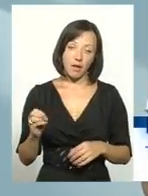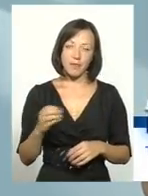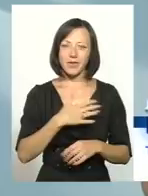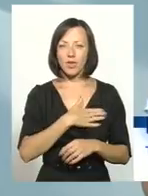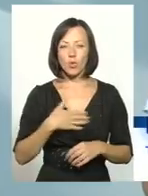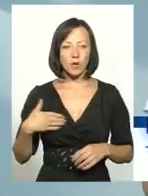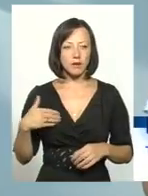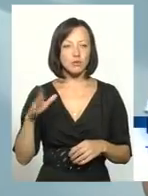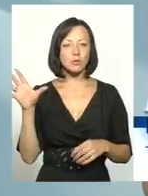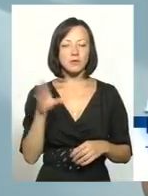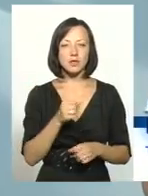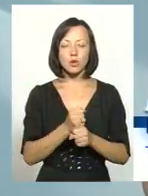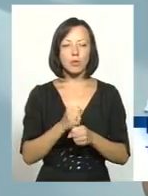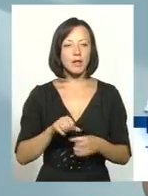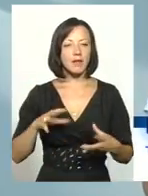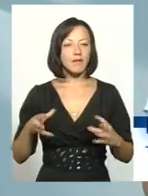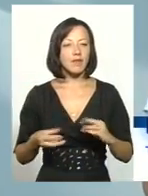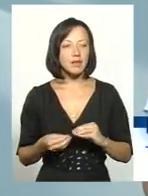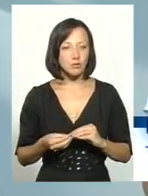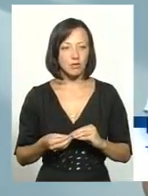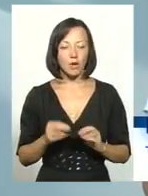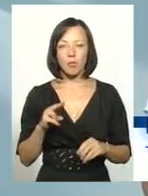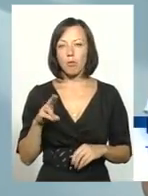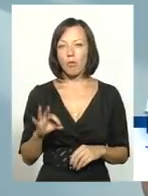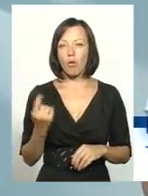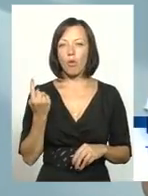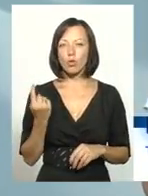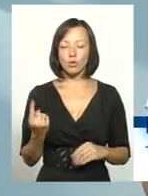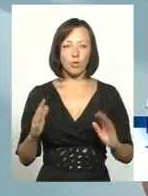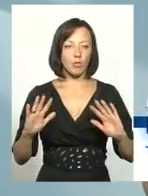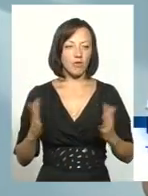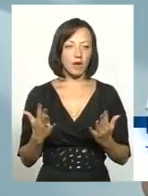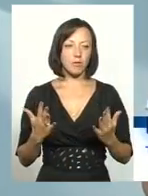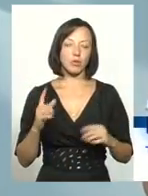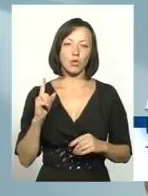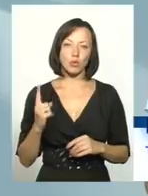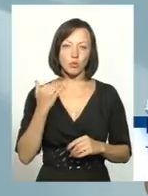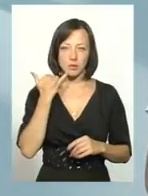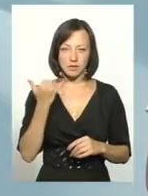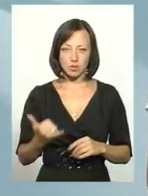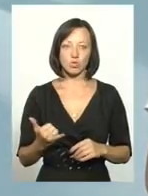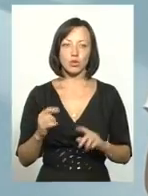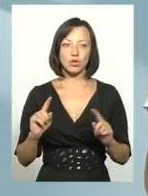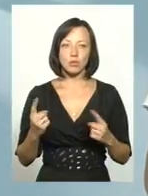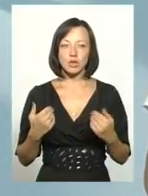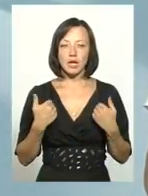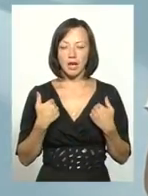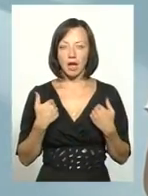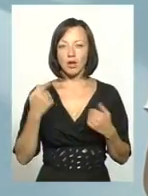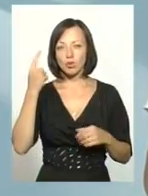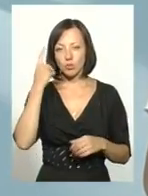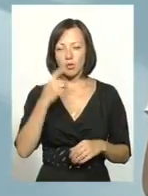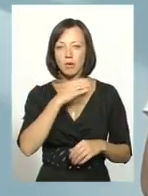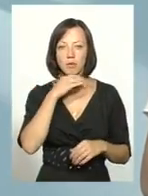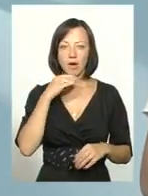хотів, щоб всі робили висновки по якомусь одному випадку або якомусь одному дзвінку. Тому що, я думаю, що є маса